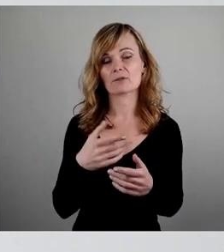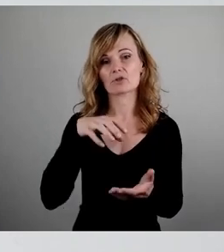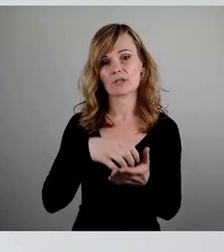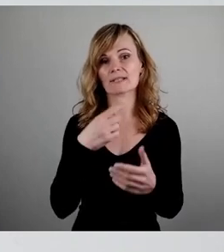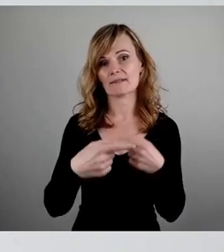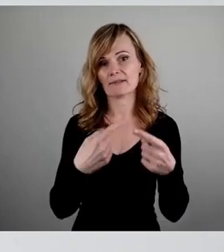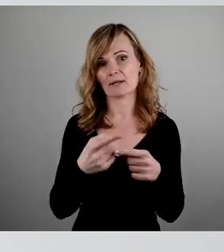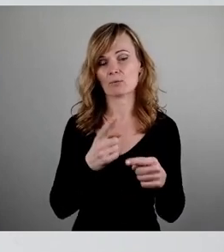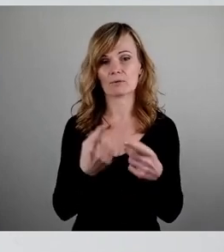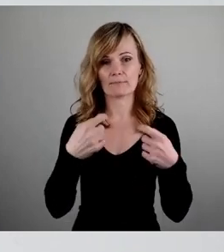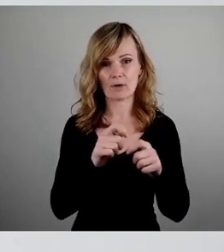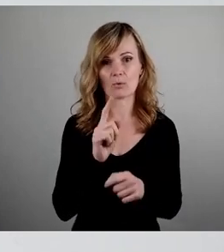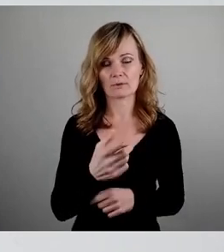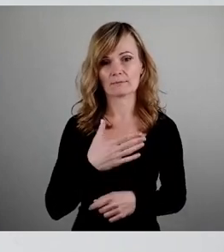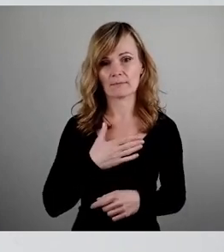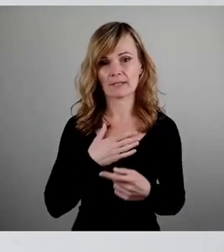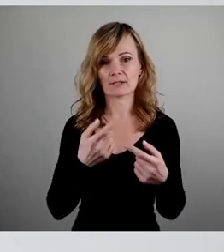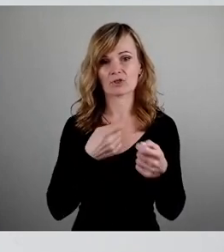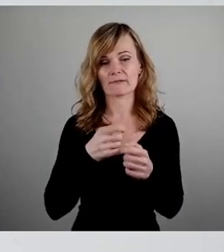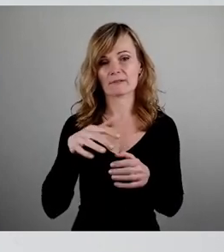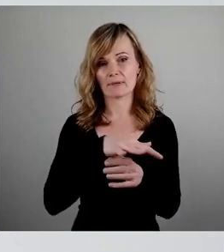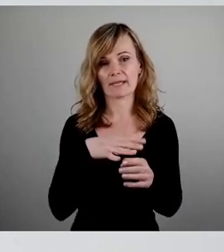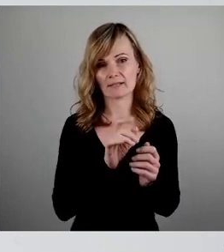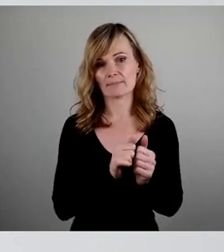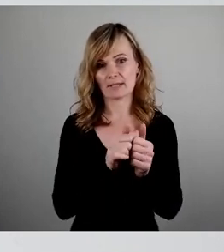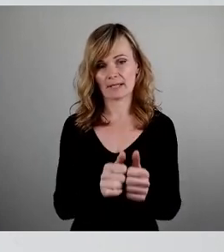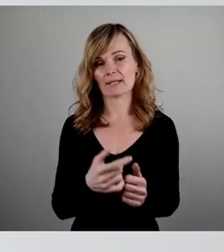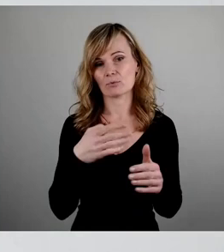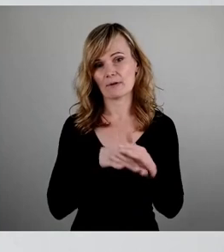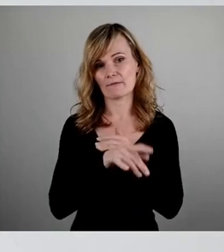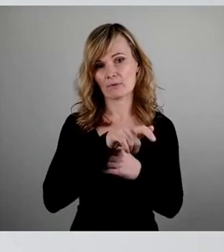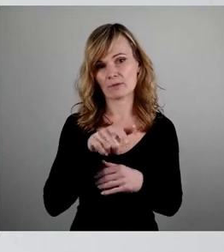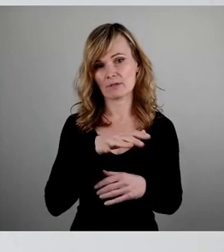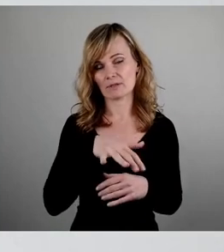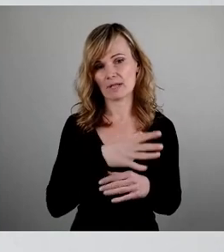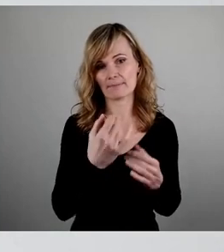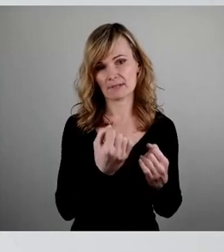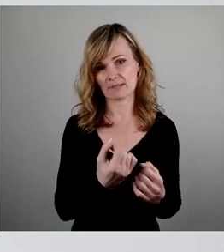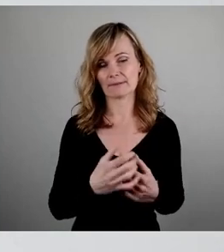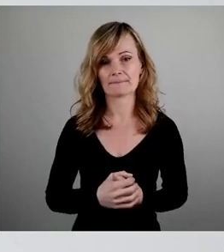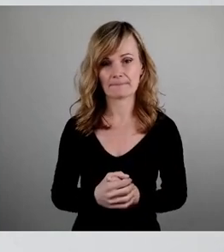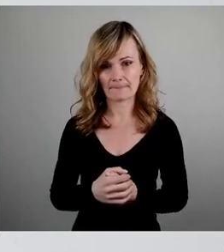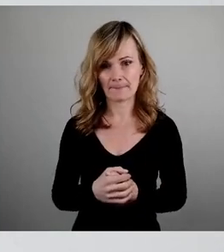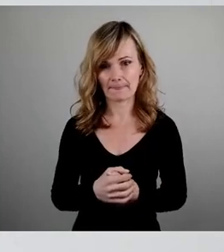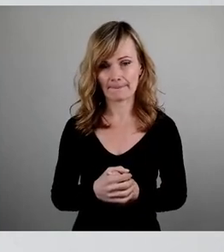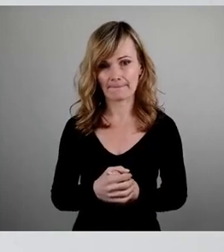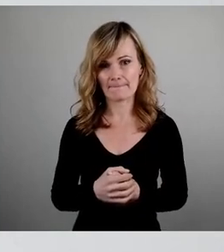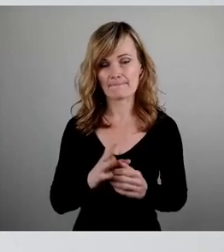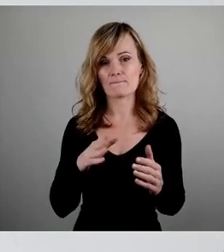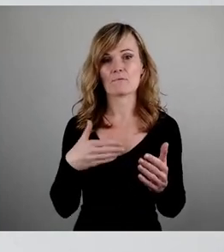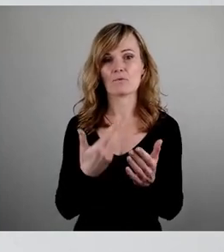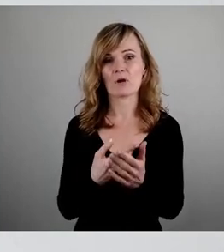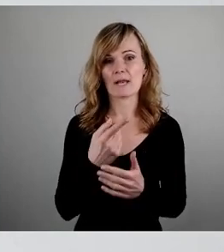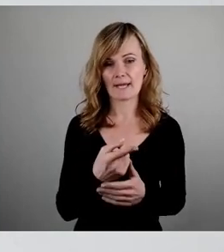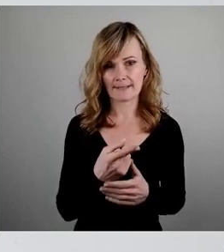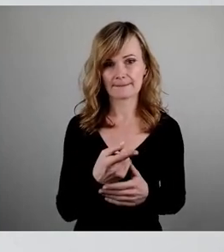meines Geschäftsbereiches die Begleitung der Geflüchteten abzusichern. Die Vorlage, die Sie